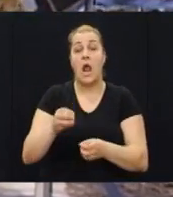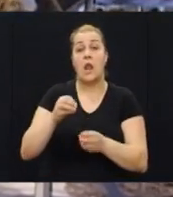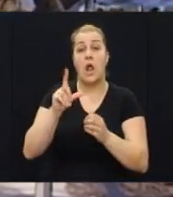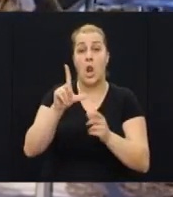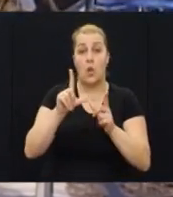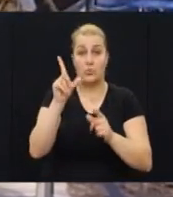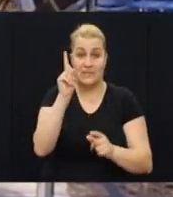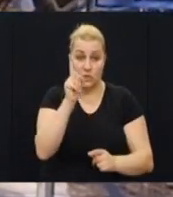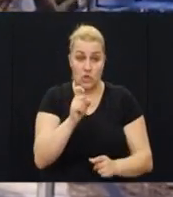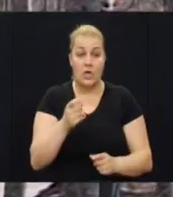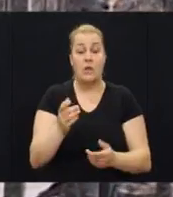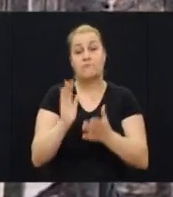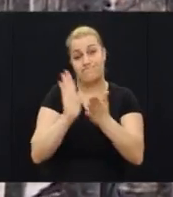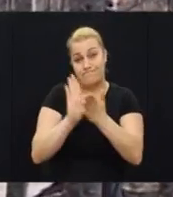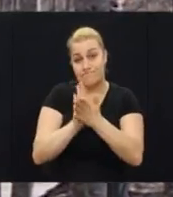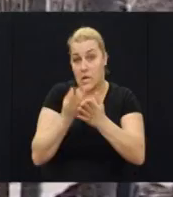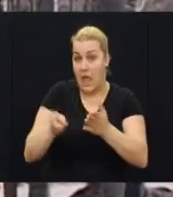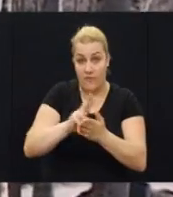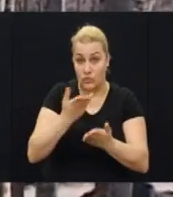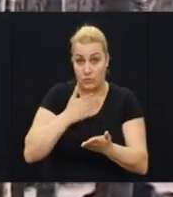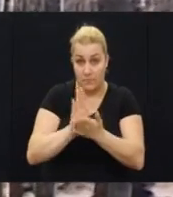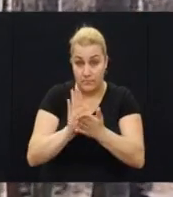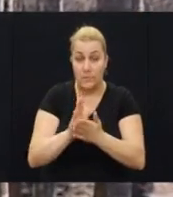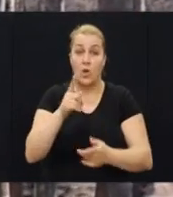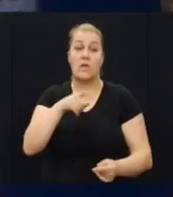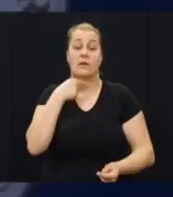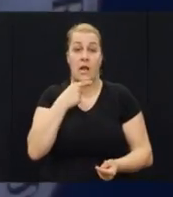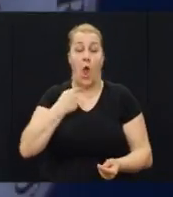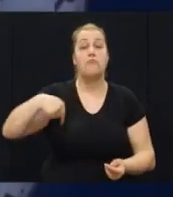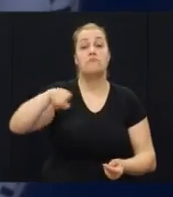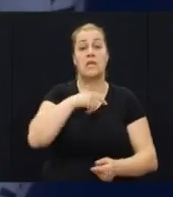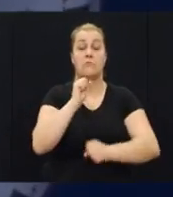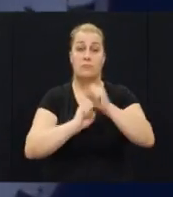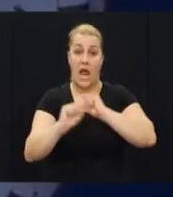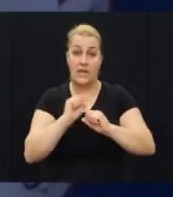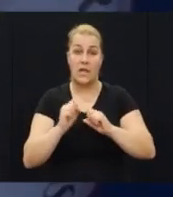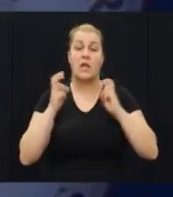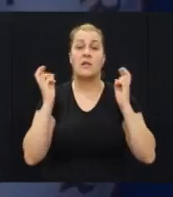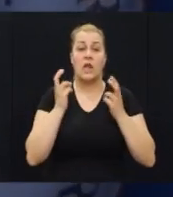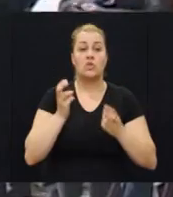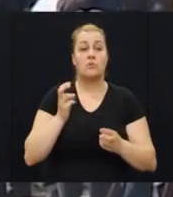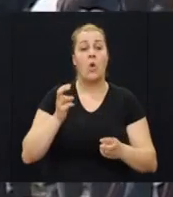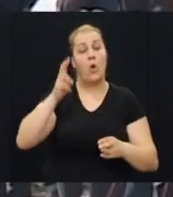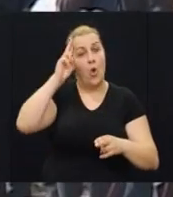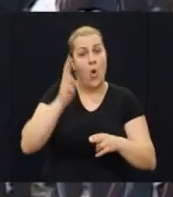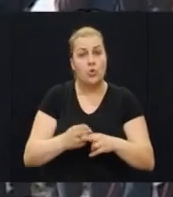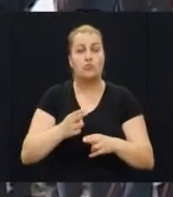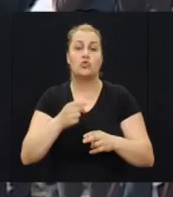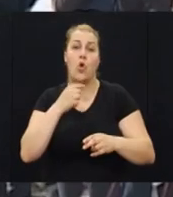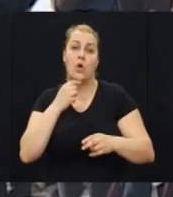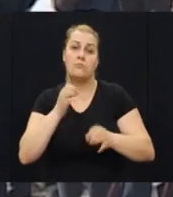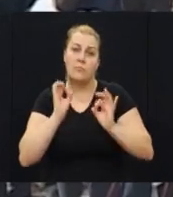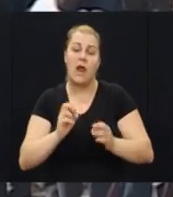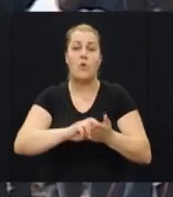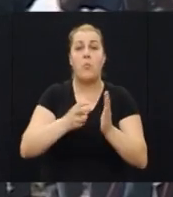Josip Lucić pobrao je najveći pljesak prisutnih koji je između ostalog rekao Mi branitelji zahtijevamo brzo i odlučno političko djelovanje